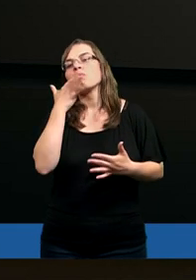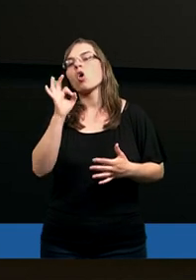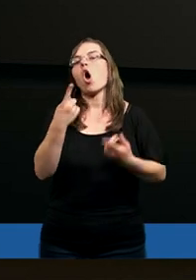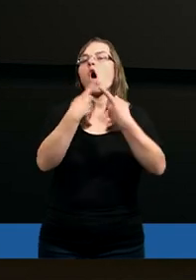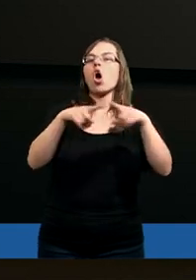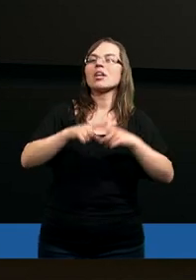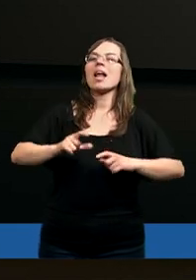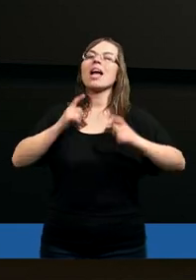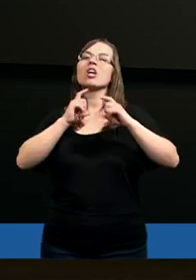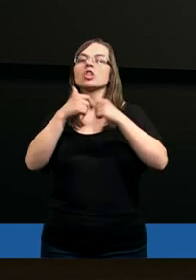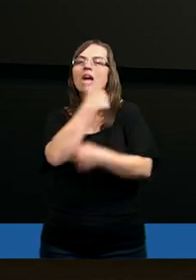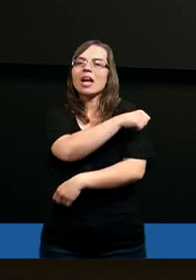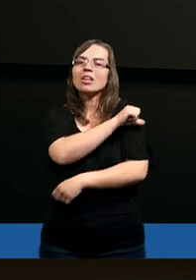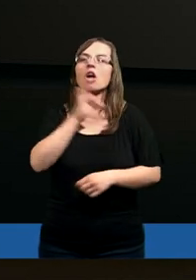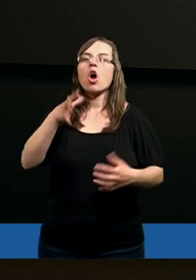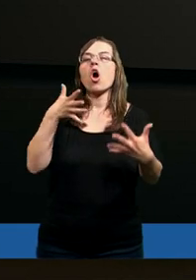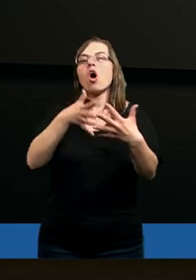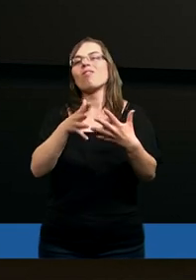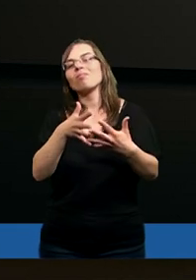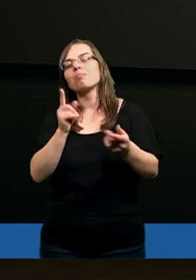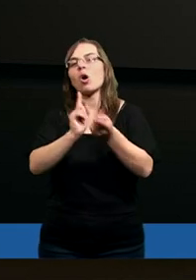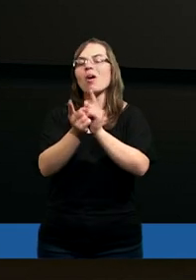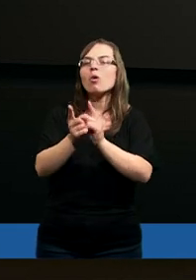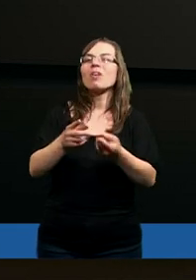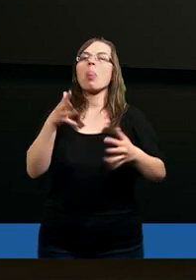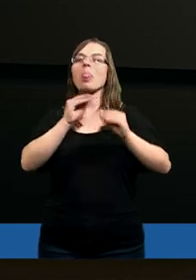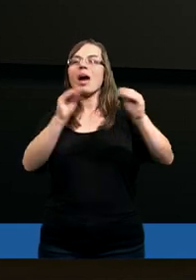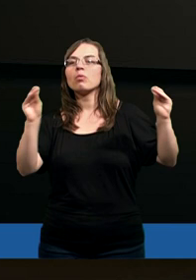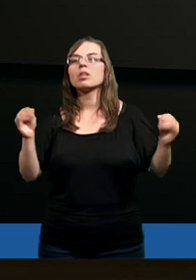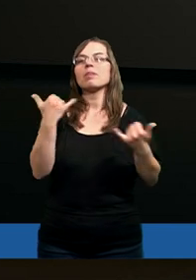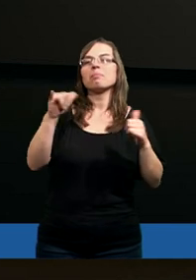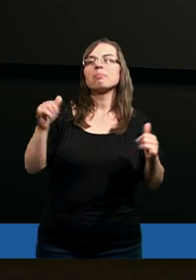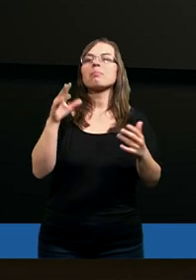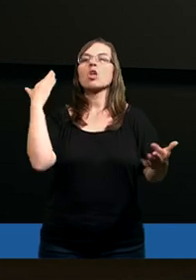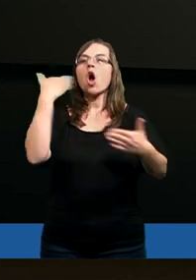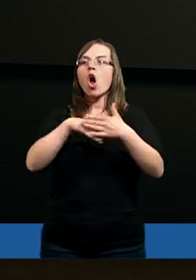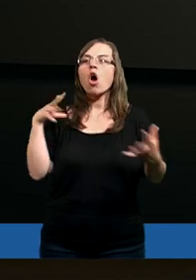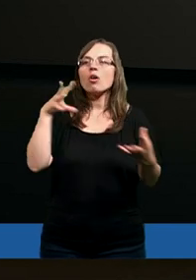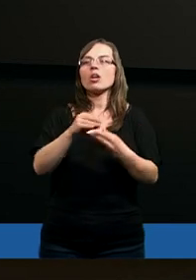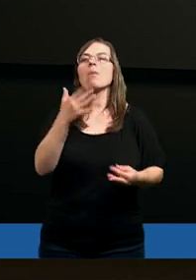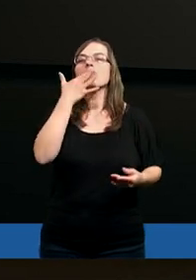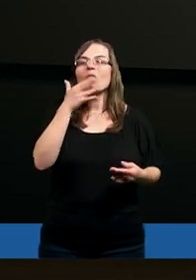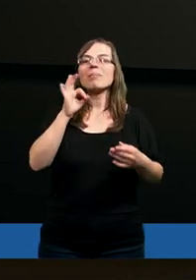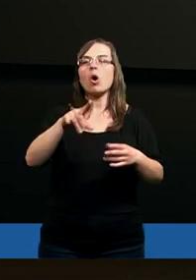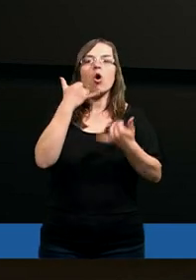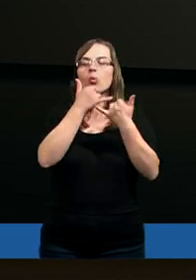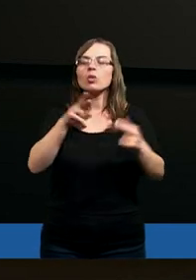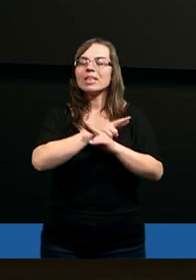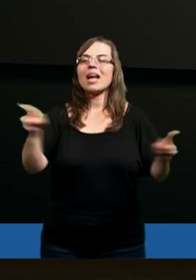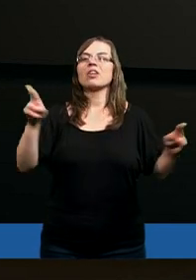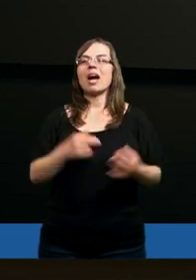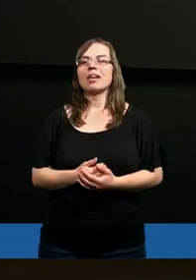o kościele chrześcijańskim i o fałszywych nauczycielach, ale apostoł Piotr o tym właśnie mówi.